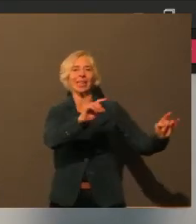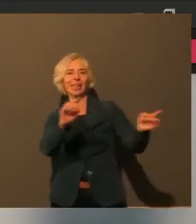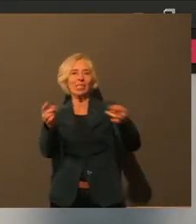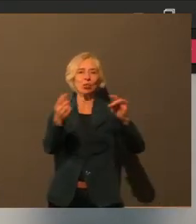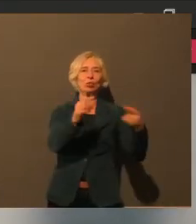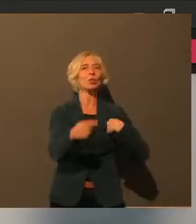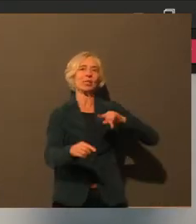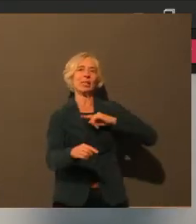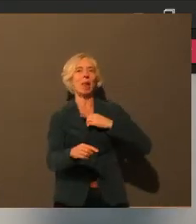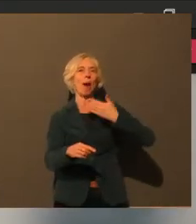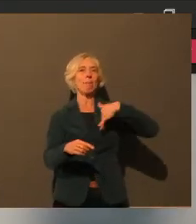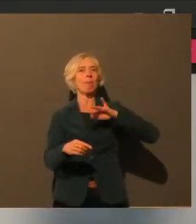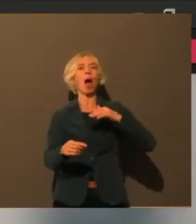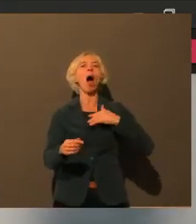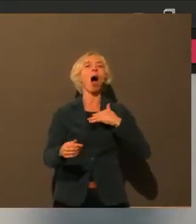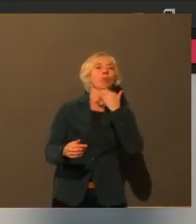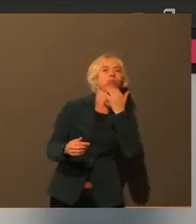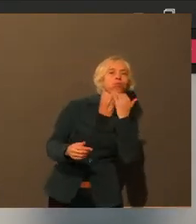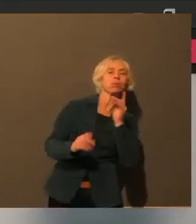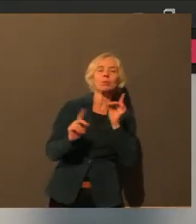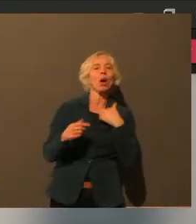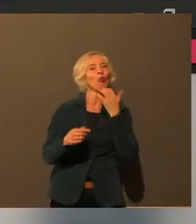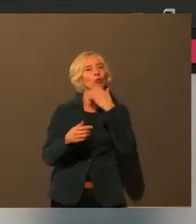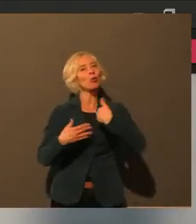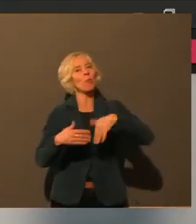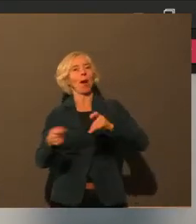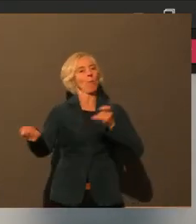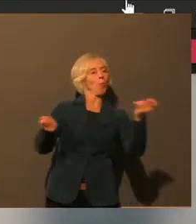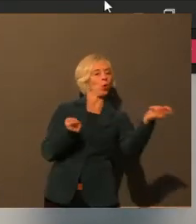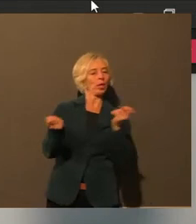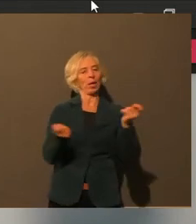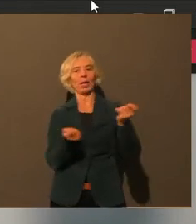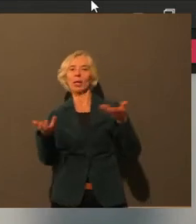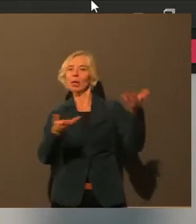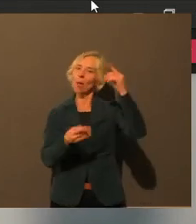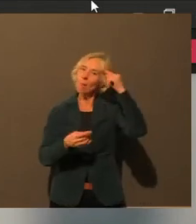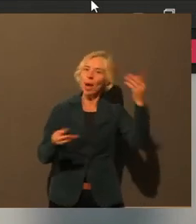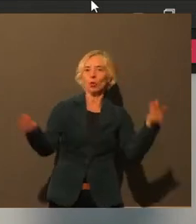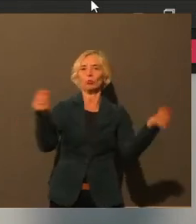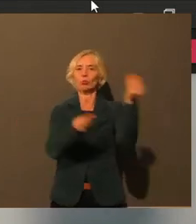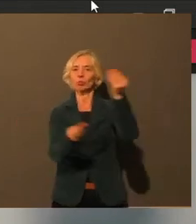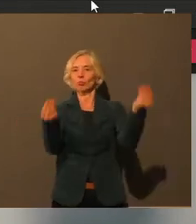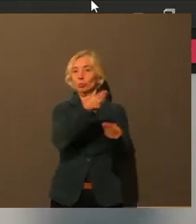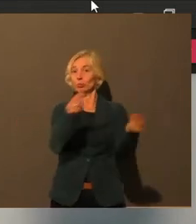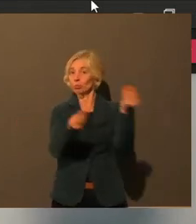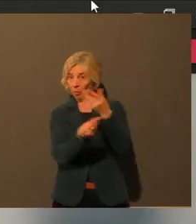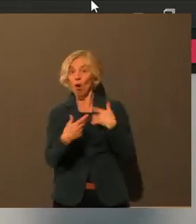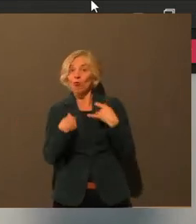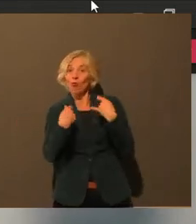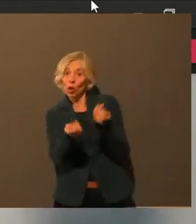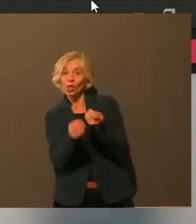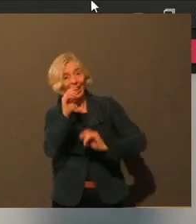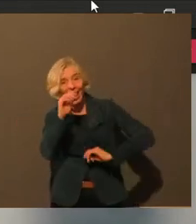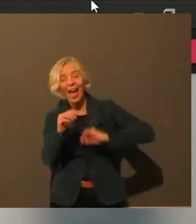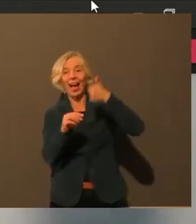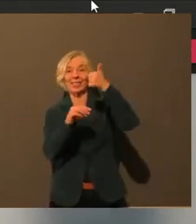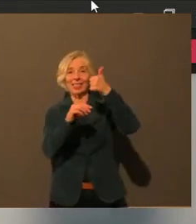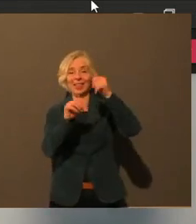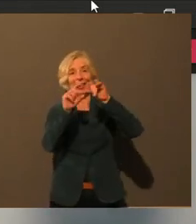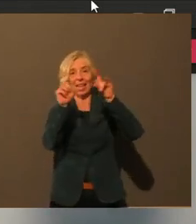vorschlagen, dass der erste Punkt, wie gesagt, ist der Umgang mit dem aktuellen Lockdown, dass Sie damit anfangen. Und